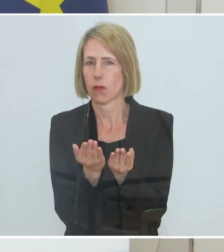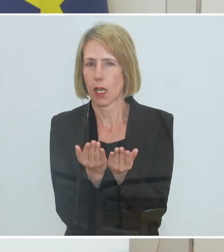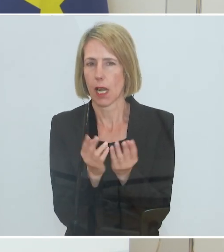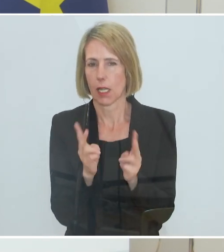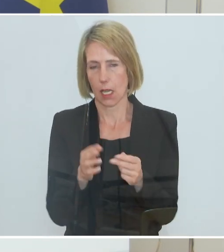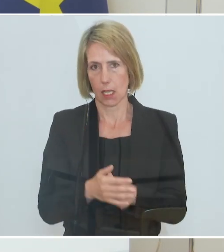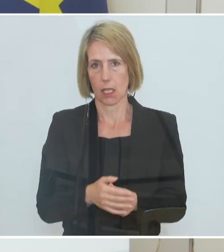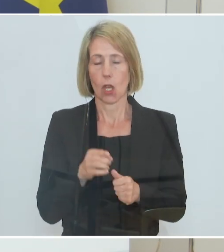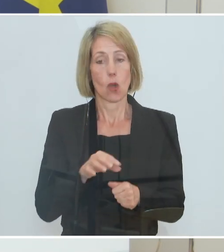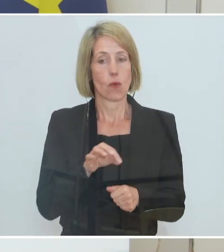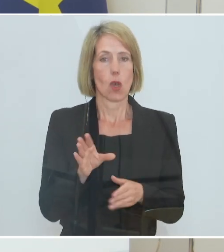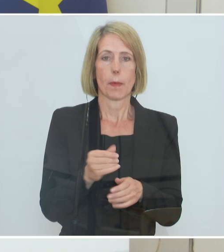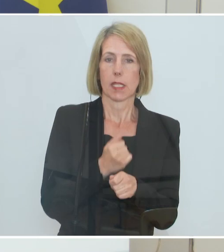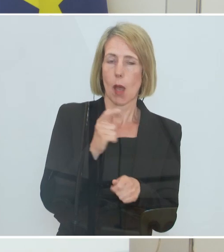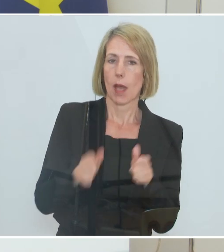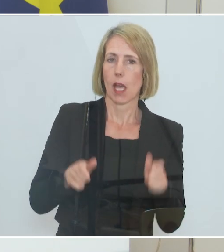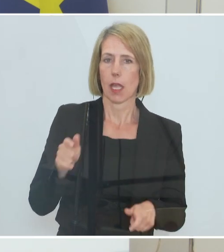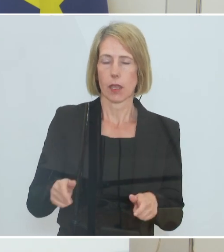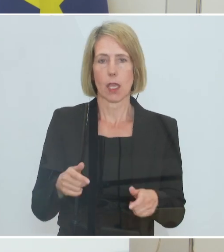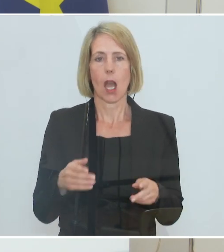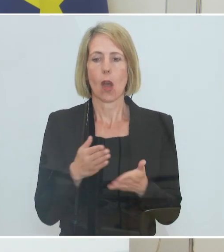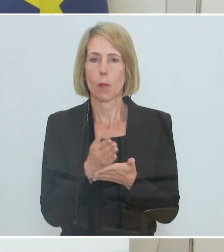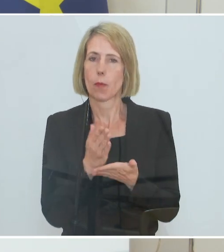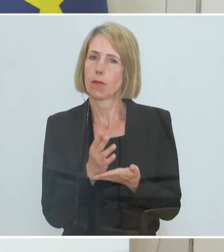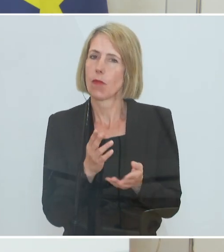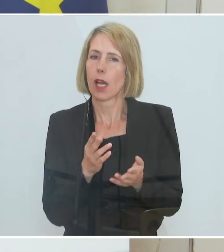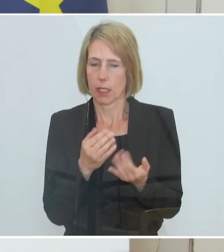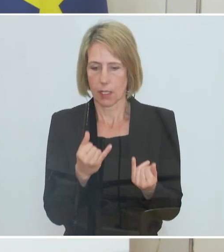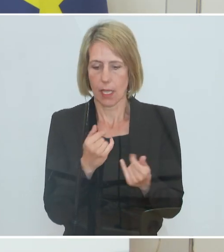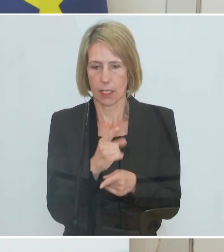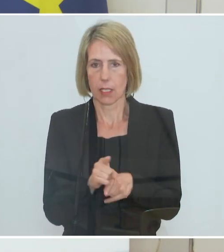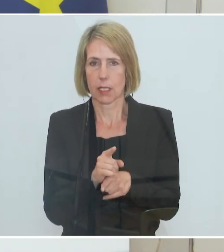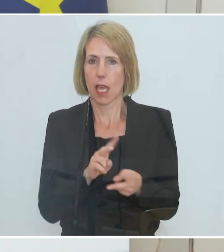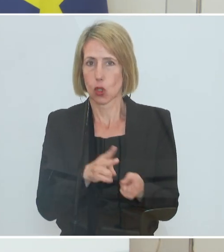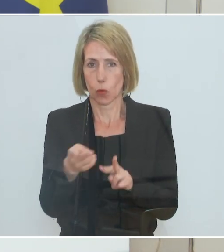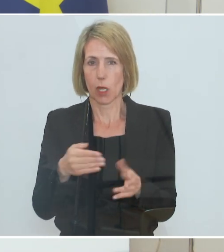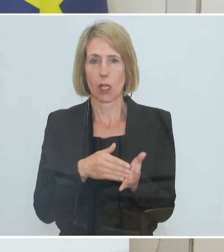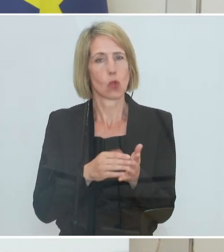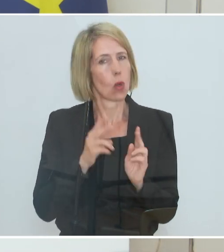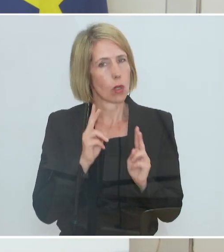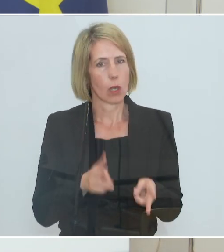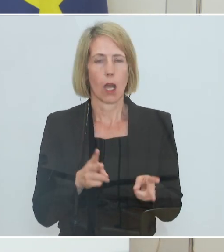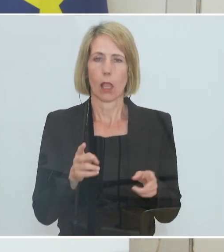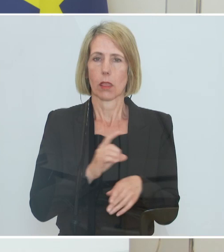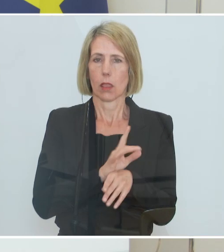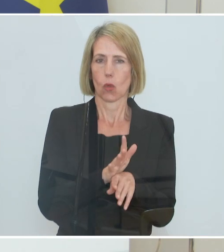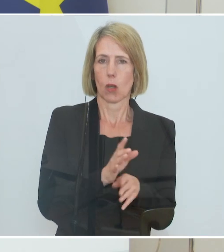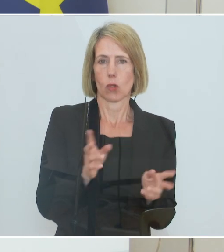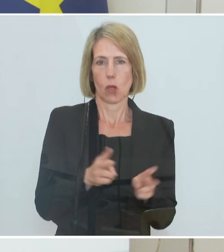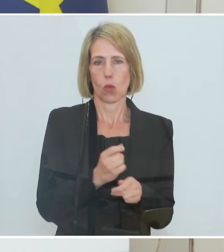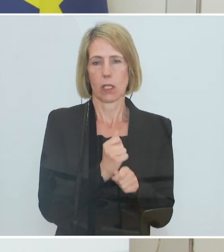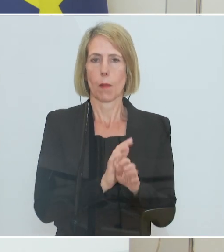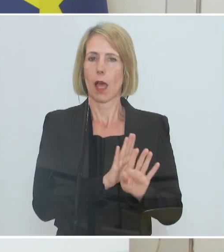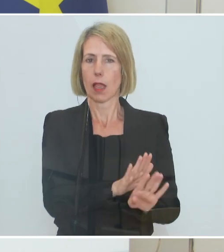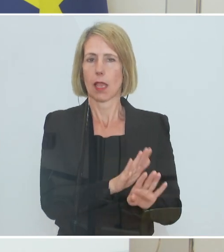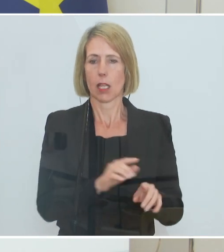Mitarbeiterinnen und Mitarbeiter weiter in der Kurzarbeit zu lassen und dann, wenn es wieder aufwärts geht, auch die Mitarbeiter und Mitarbeiterinnen